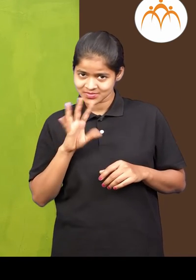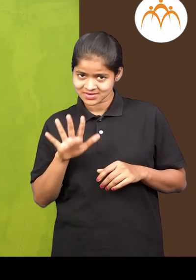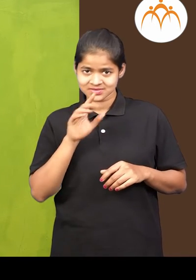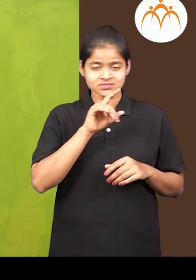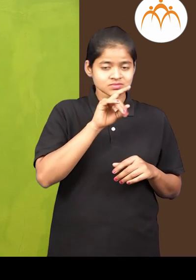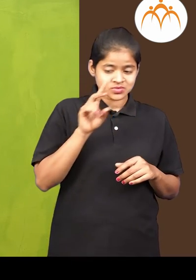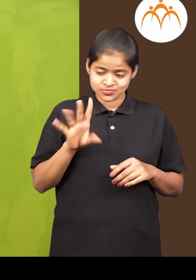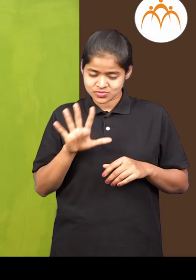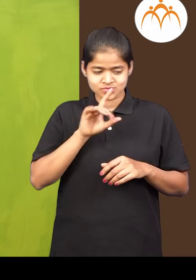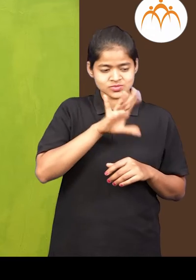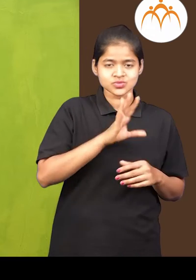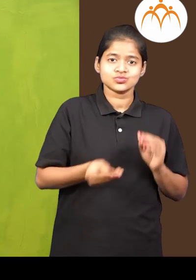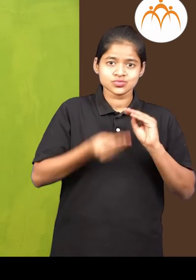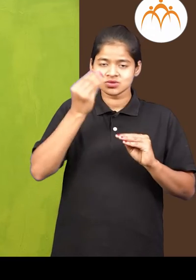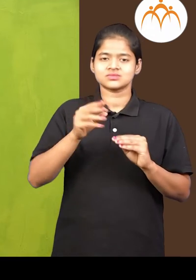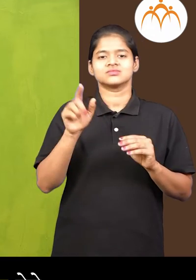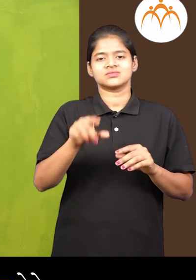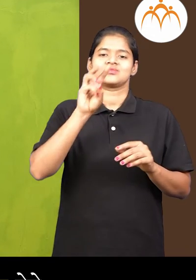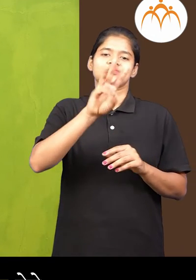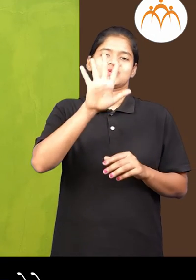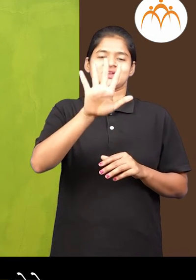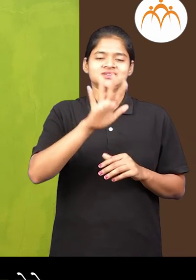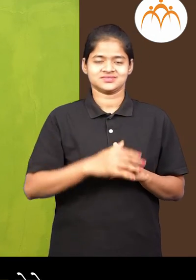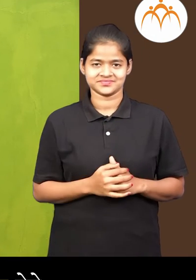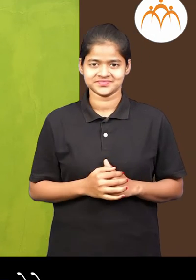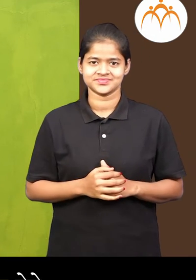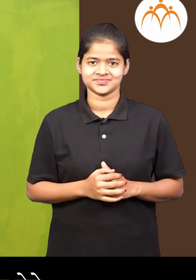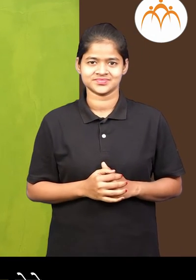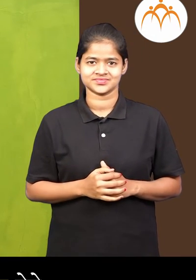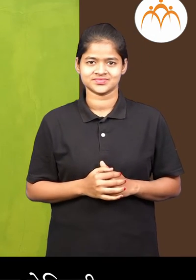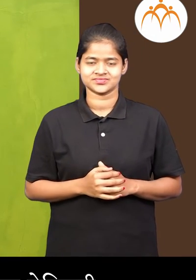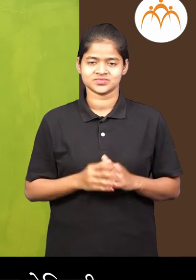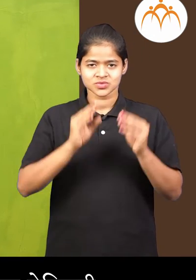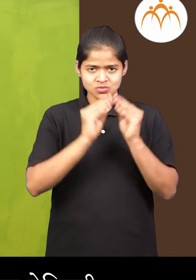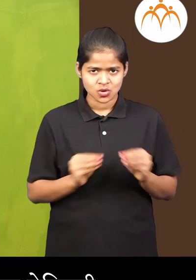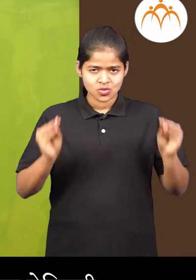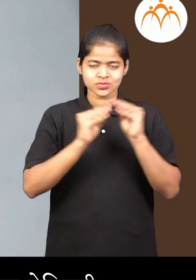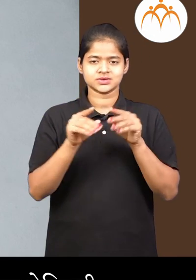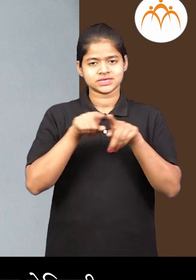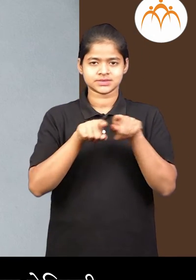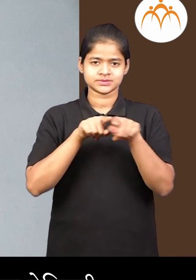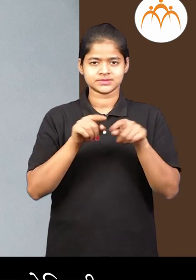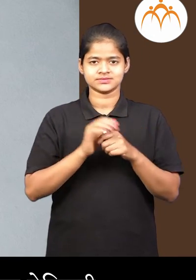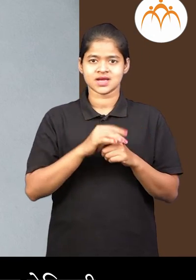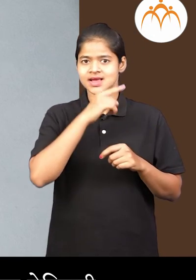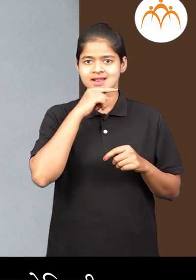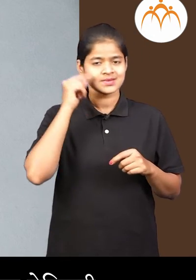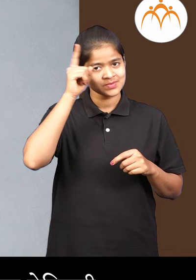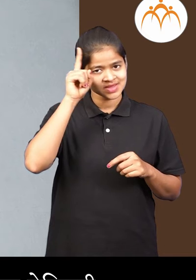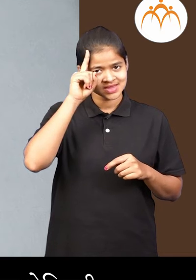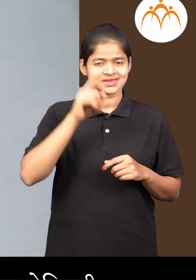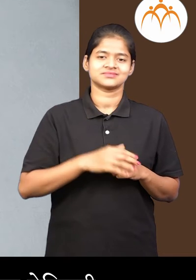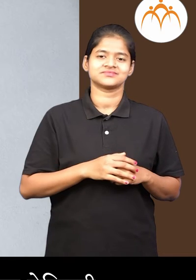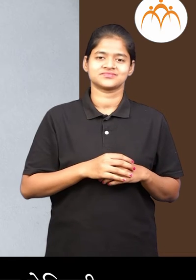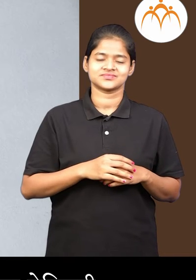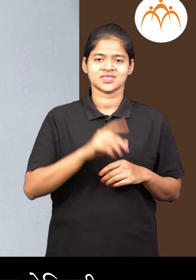वाड़ते हो की नई आता मी दुला आज़ूने कुधर अंडेते माजा कड़े 10 लाल पेंसिल्स